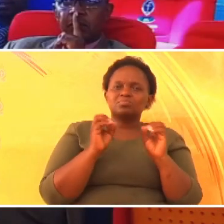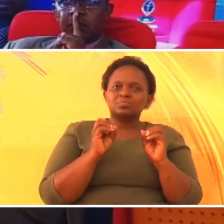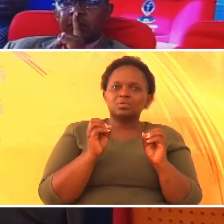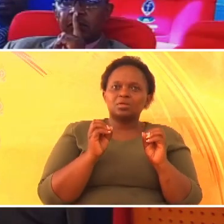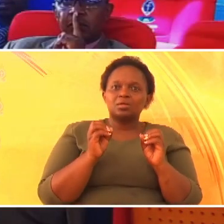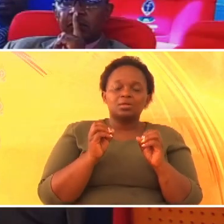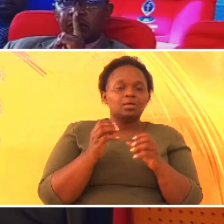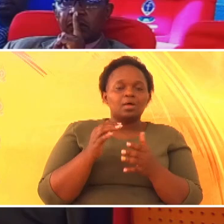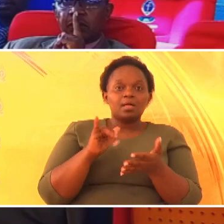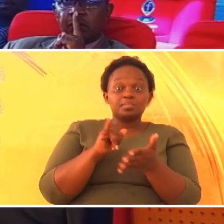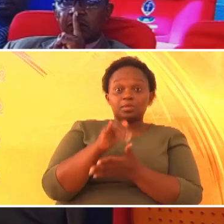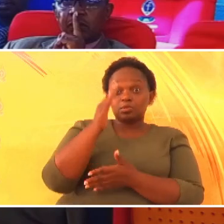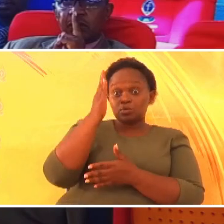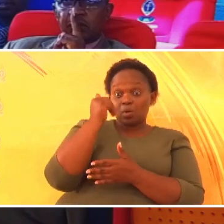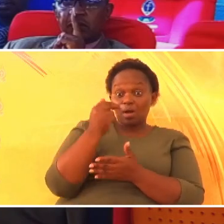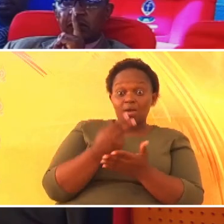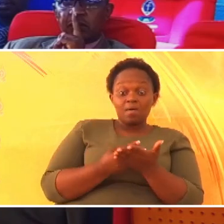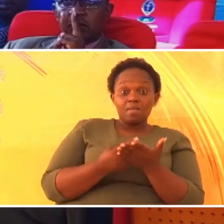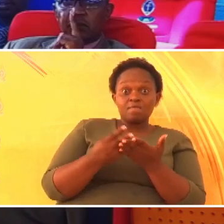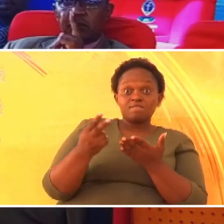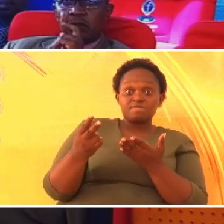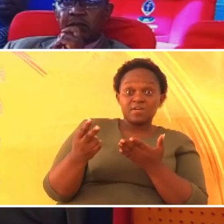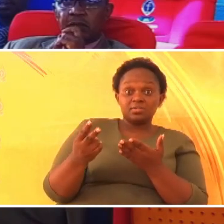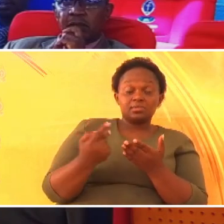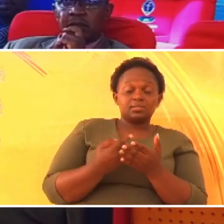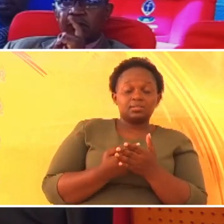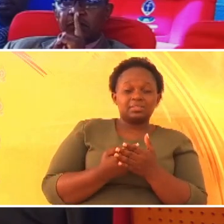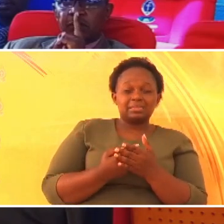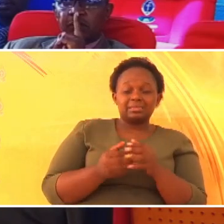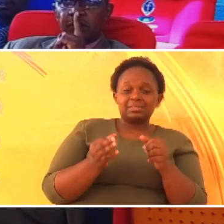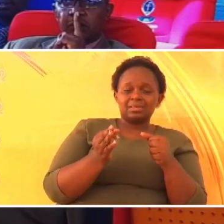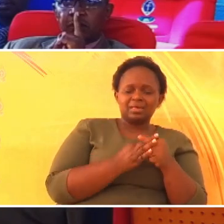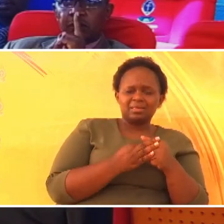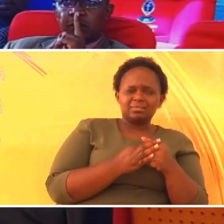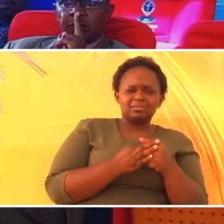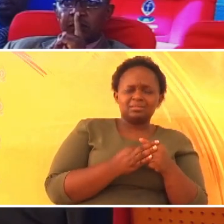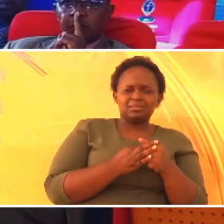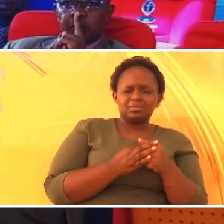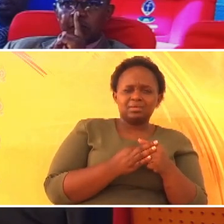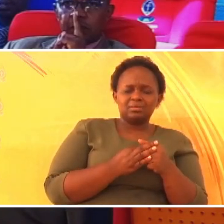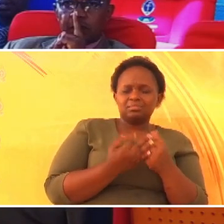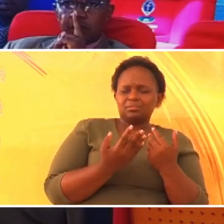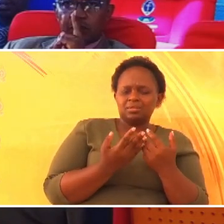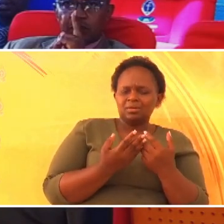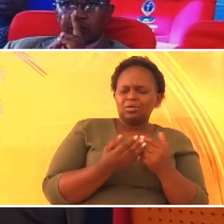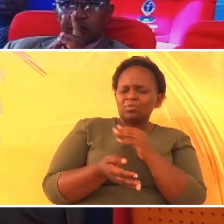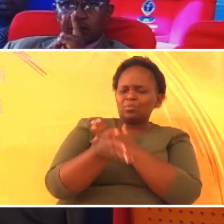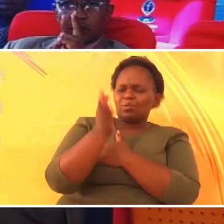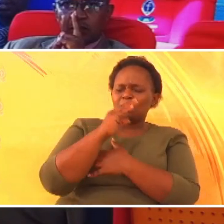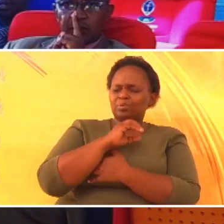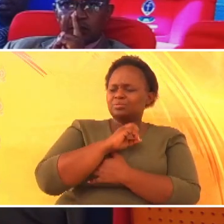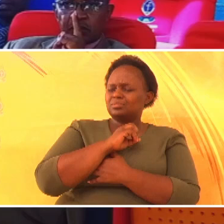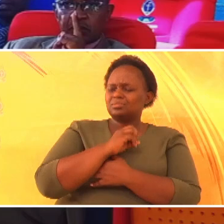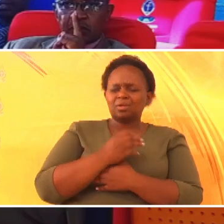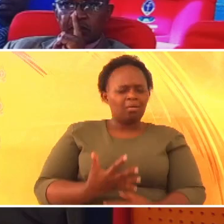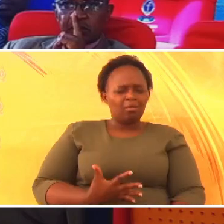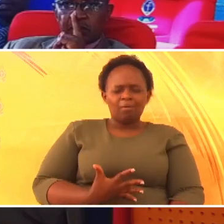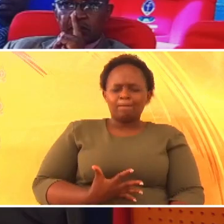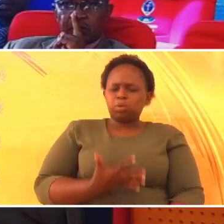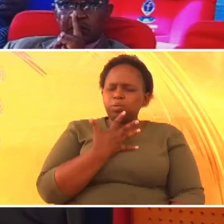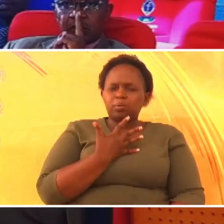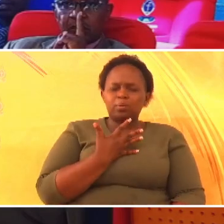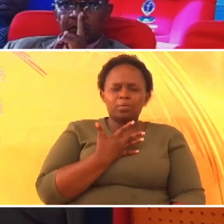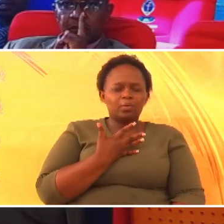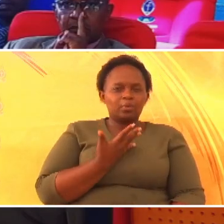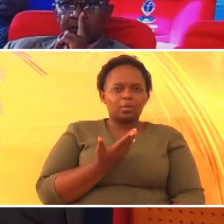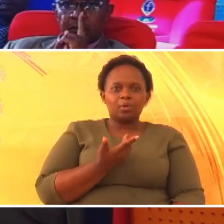sura ya tano, na mustari wanane, amekasirika sana kwa sababu watu wamenunuwa mashamba